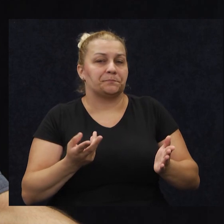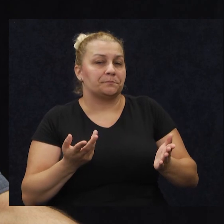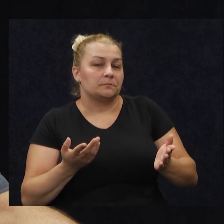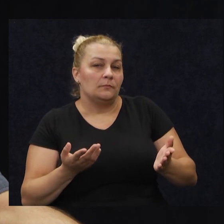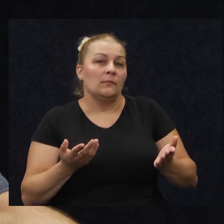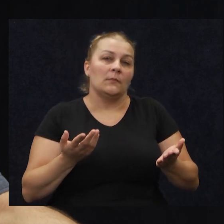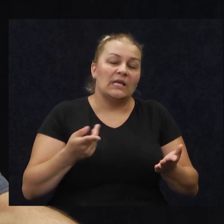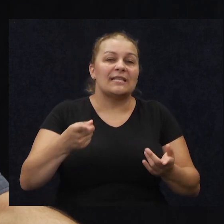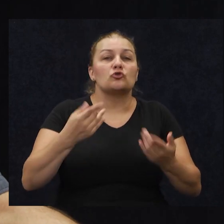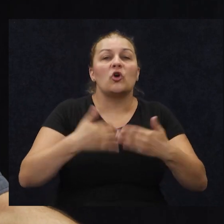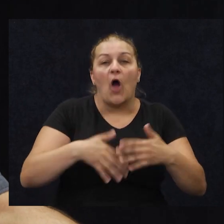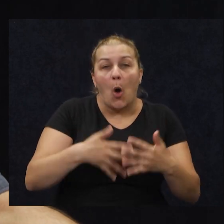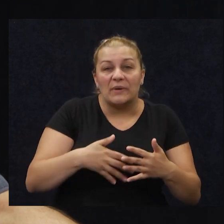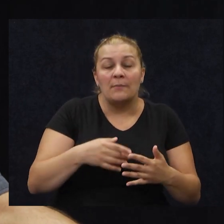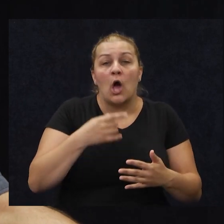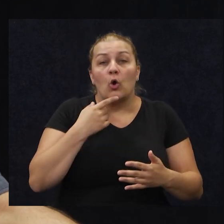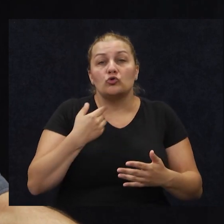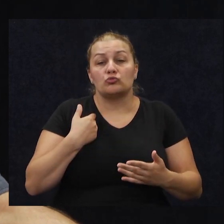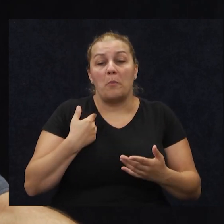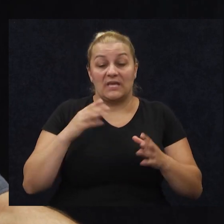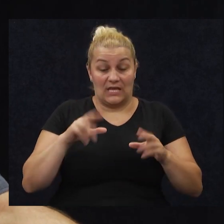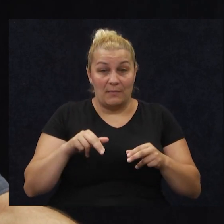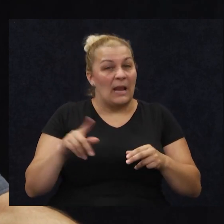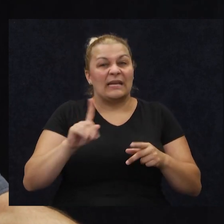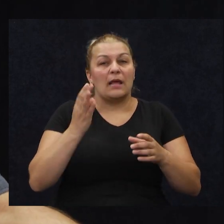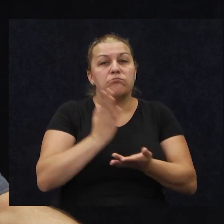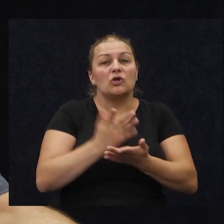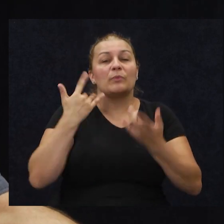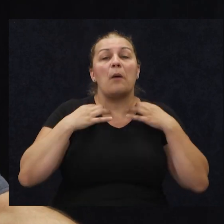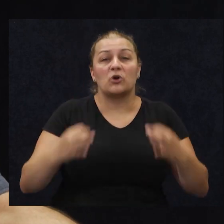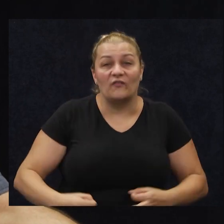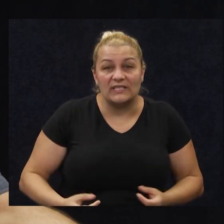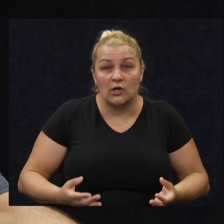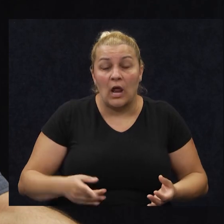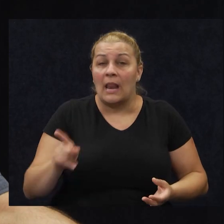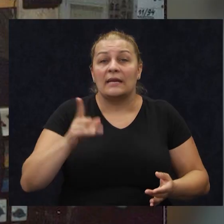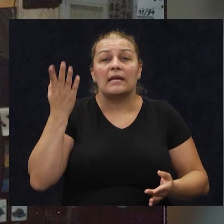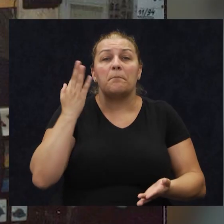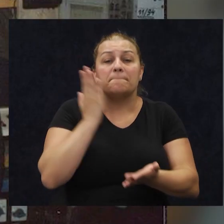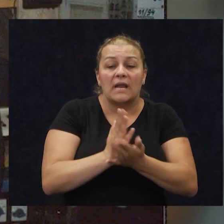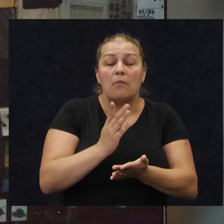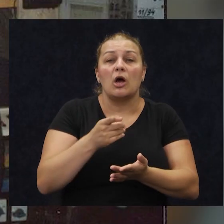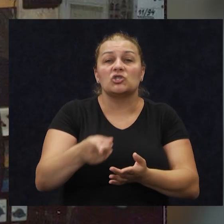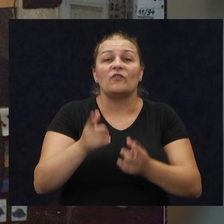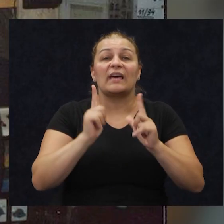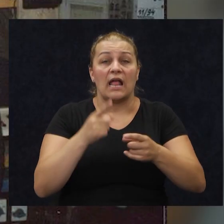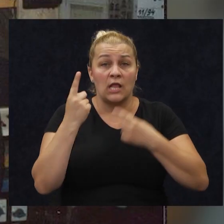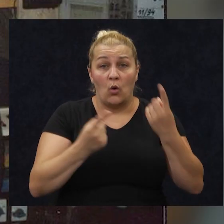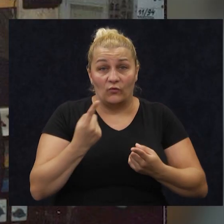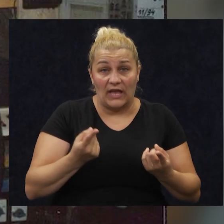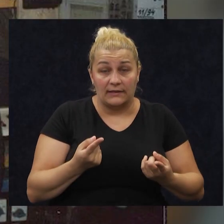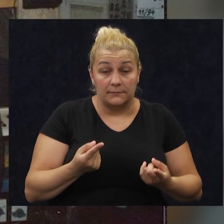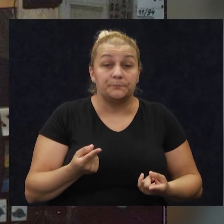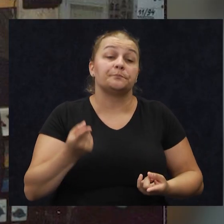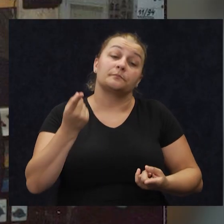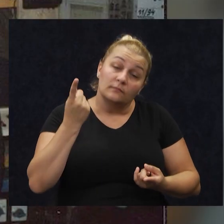oprema kojom smo mi raspolagali nije bila baš profesionalna, nije bila namjenjena za ratnja uvijete, to je bila mana, ali imala